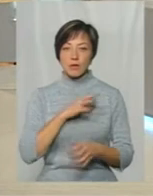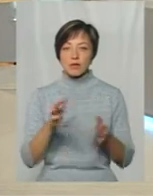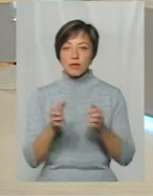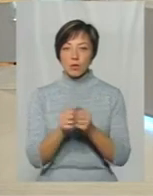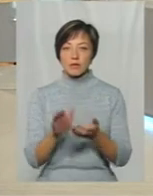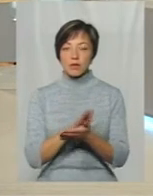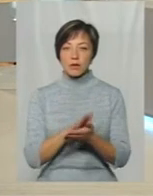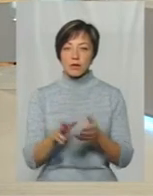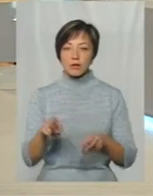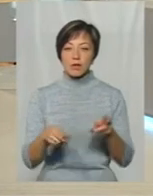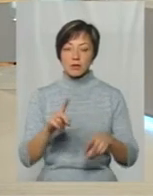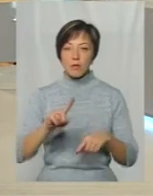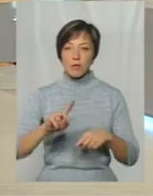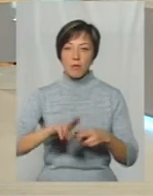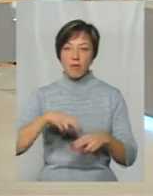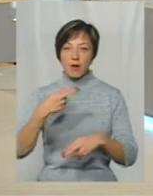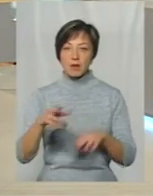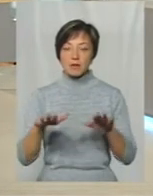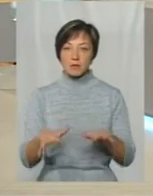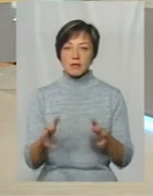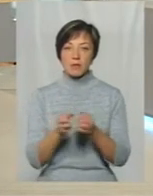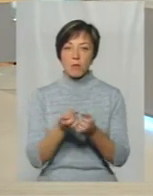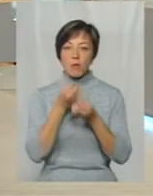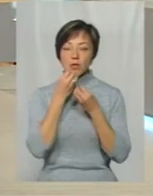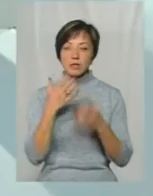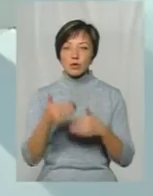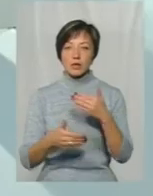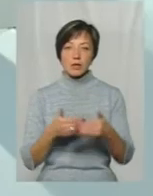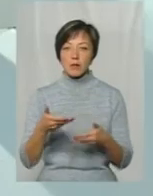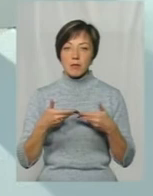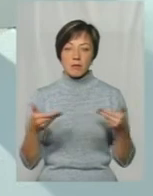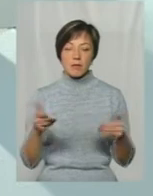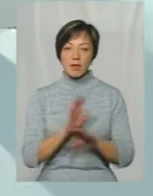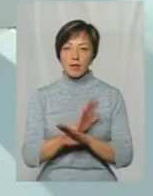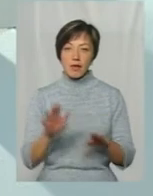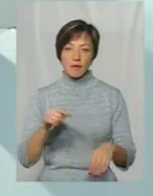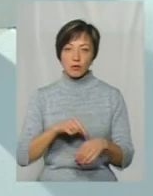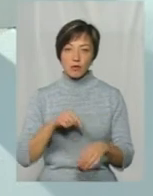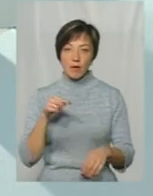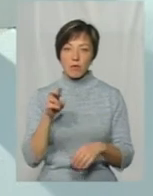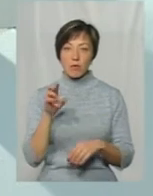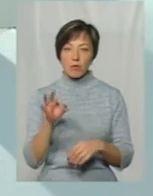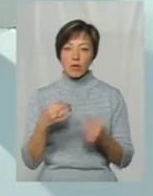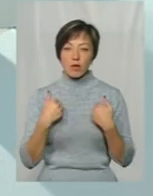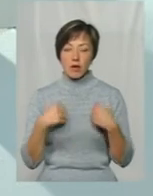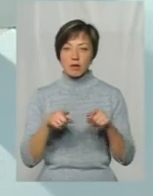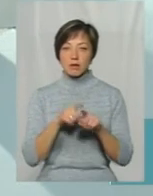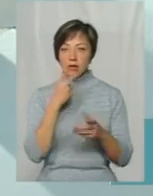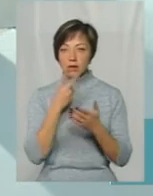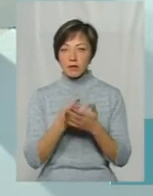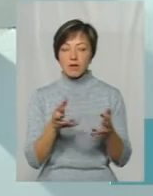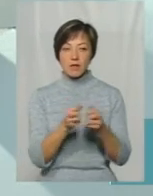повернення на місце вилову Але позитивної динаміки ми не відчуваємо Тому що я так дивлюся, що